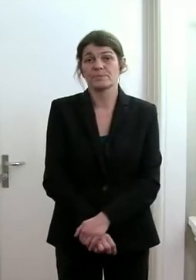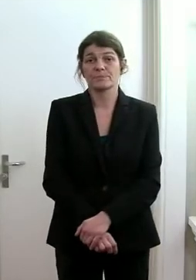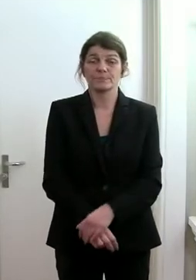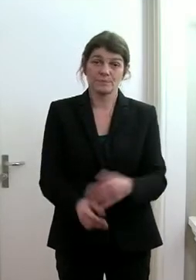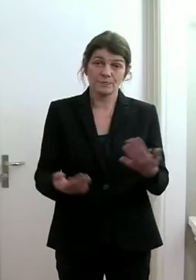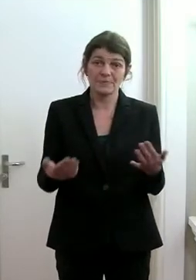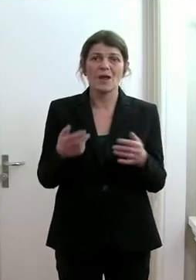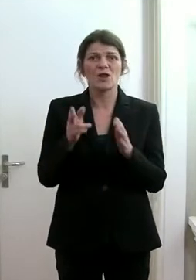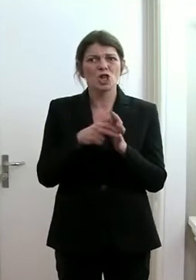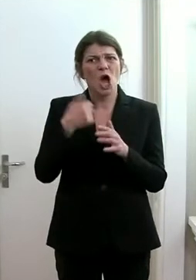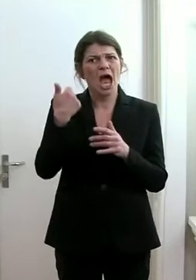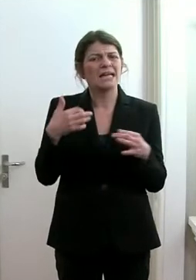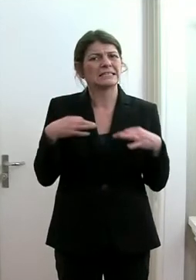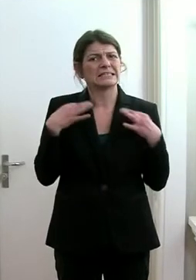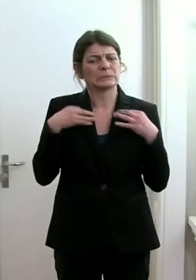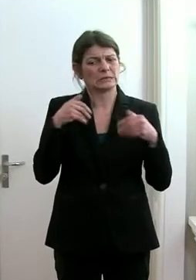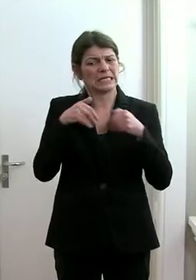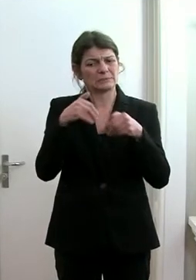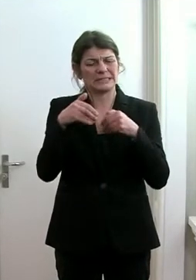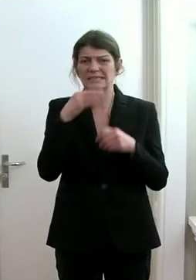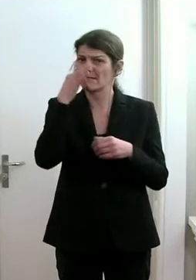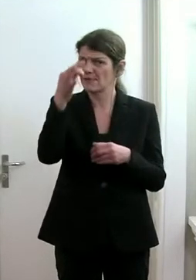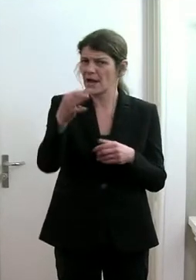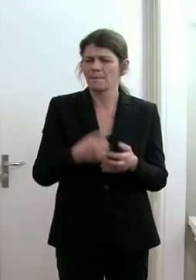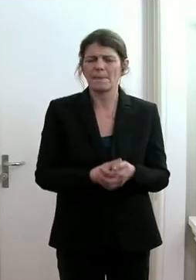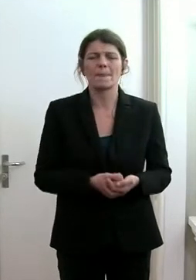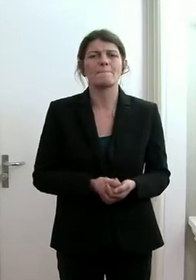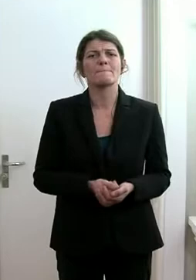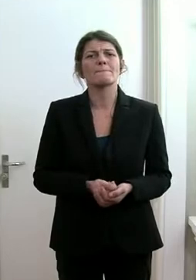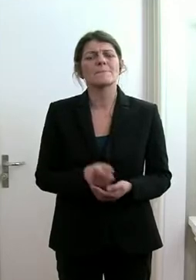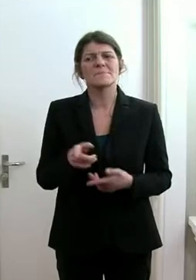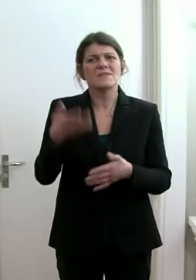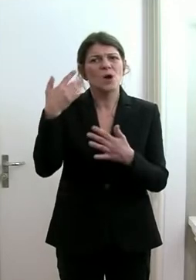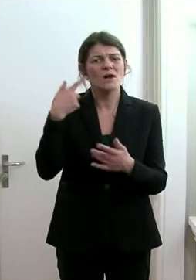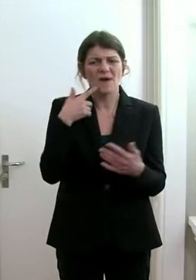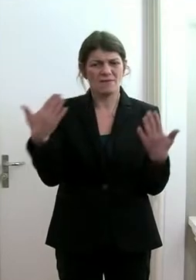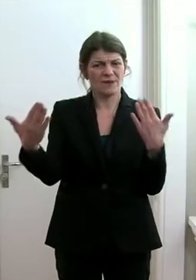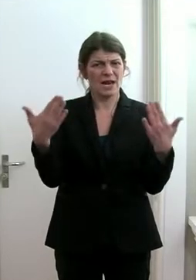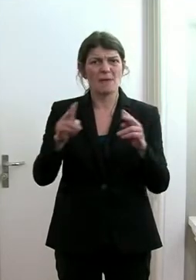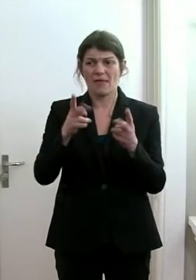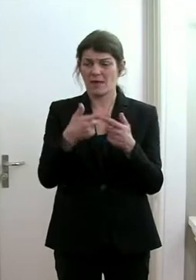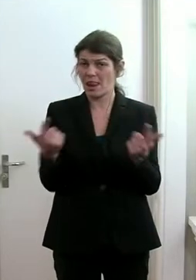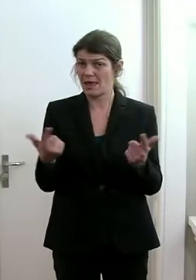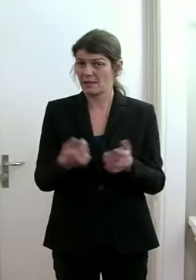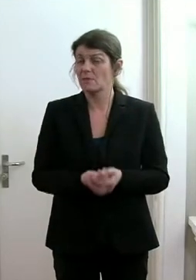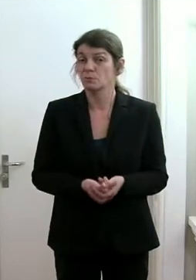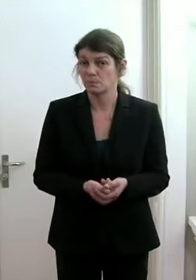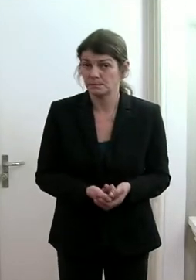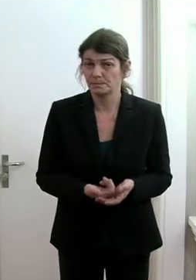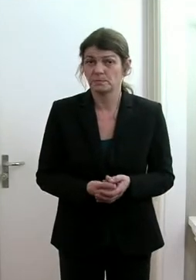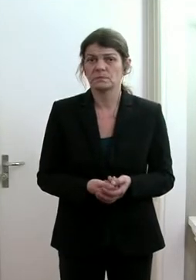Dann noch an den Gesundheitsminister. Sie haben vorhin den Vergleich mit den anderen Ländern gezogen.